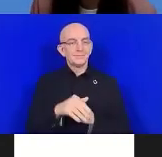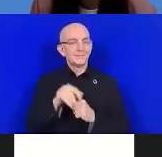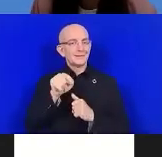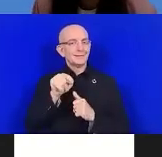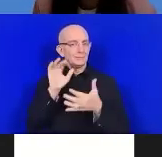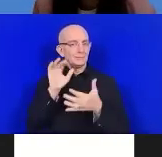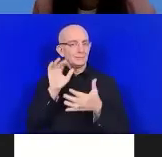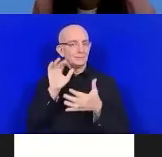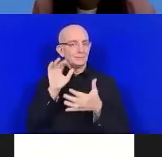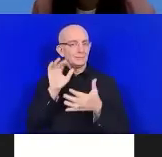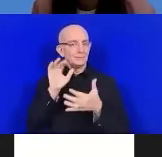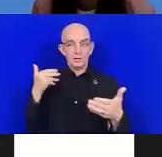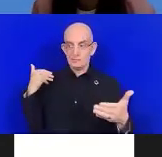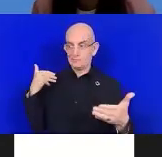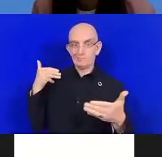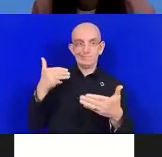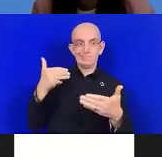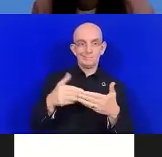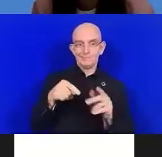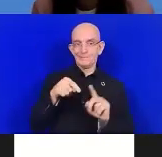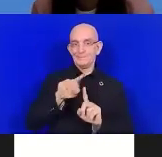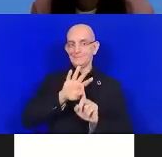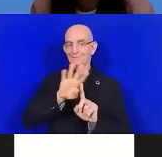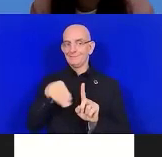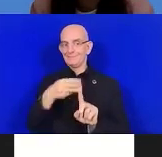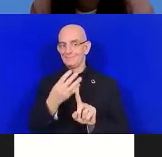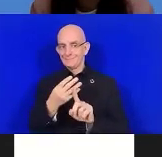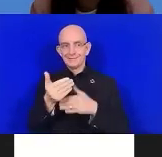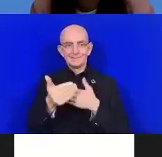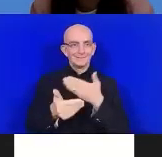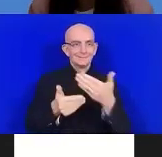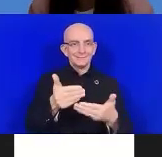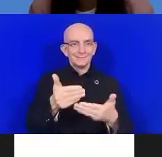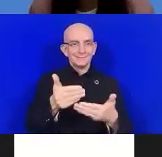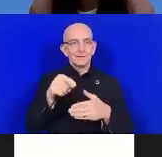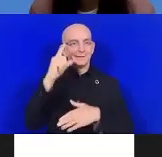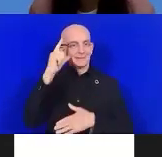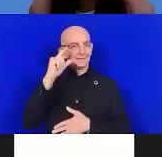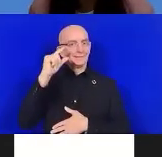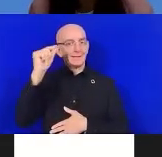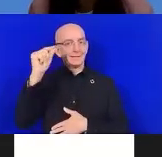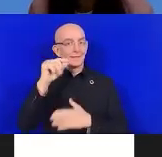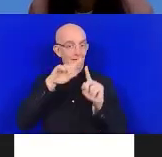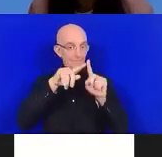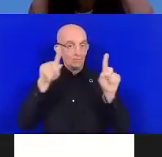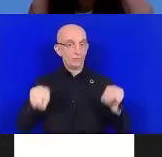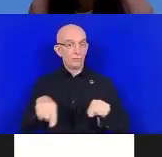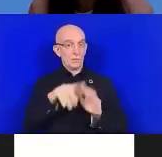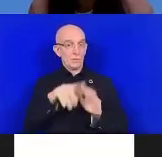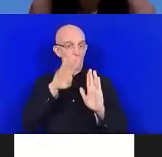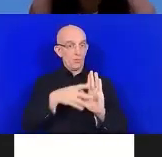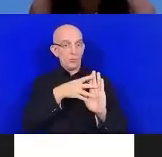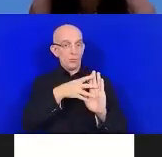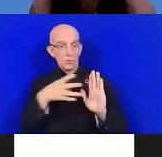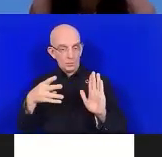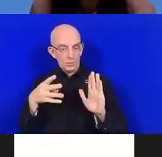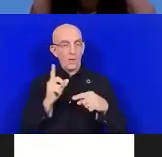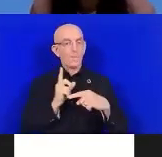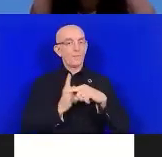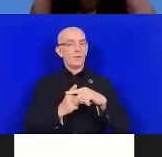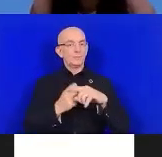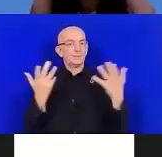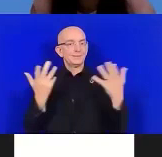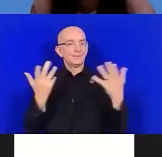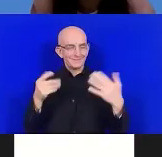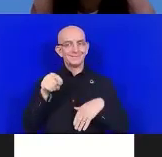programme de réduction des risques de catastrophes pour 2023, où nous allons insister, comme son nom l'indique, sur la réduction des risques de